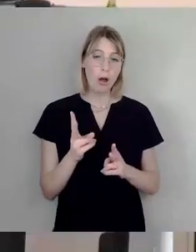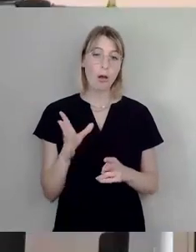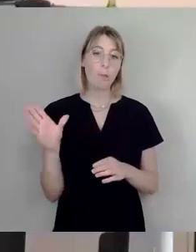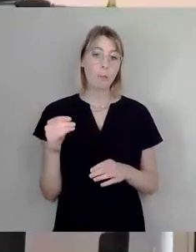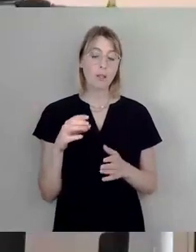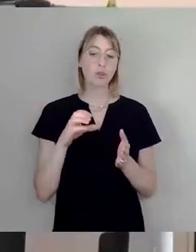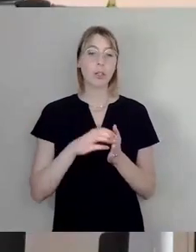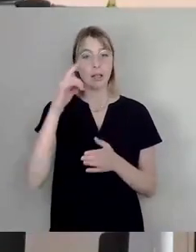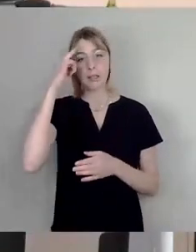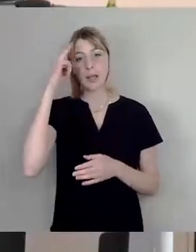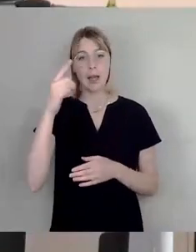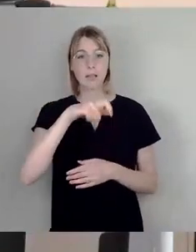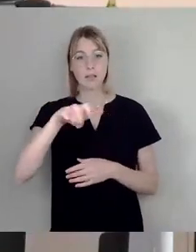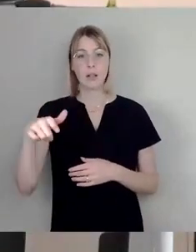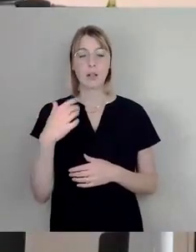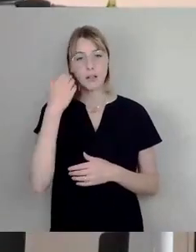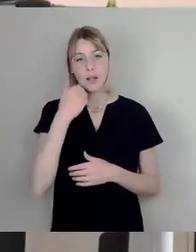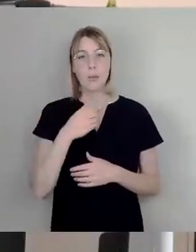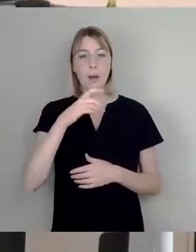Stadträte, liebe Bürgerinnen und Bürger,